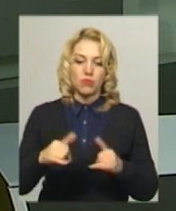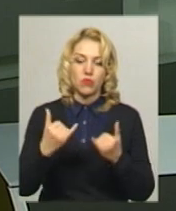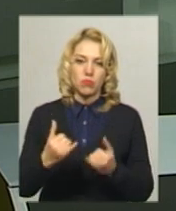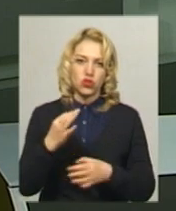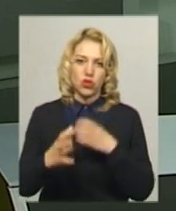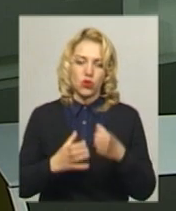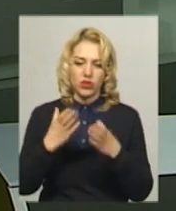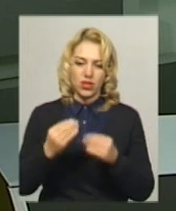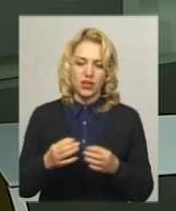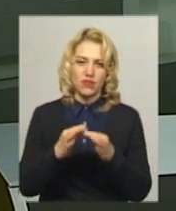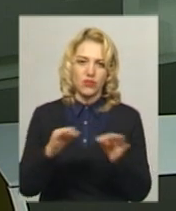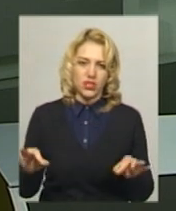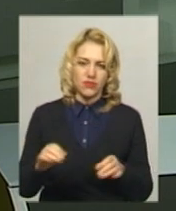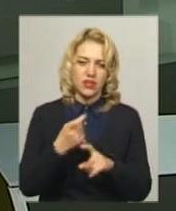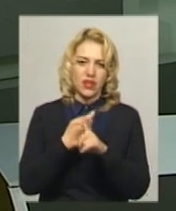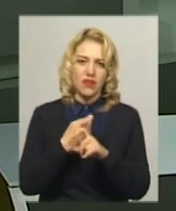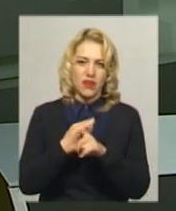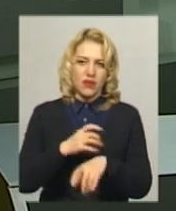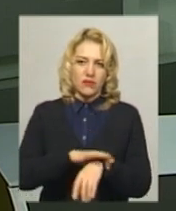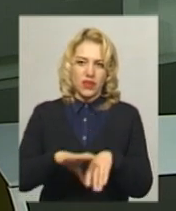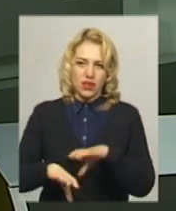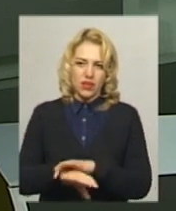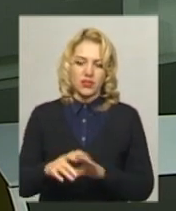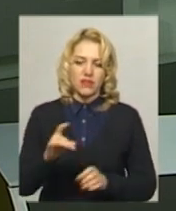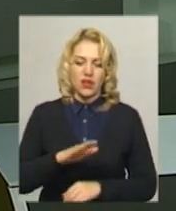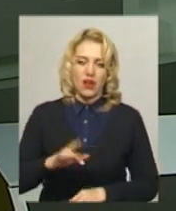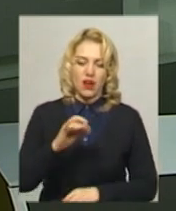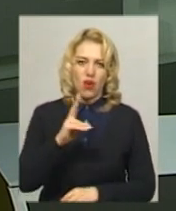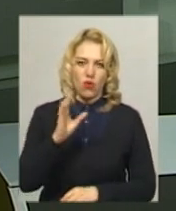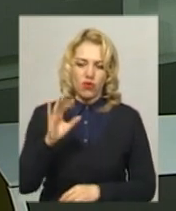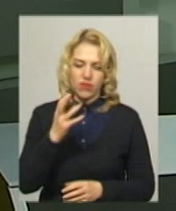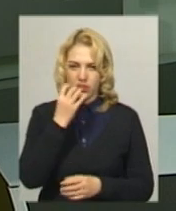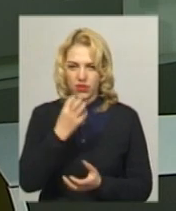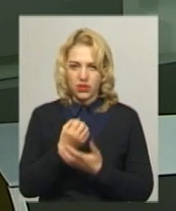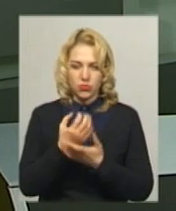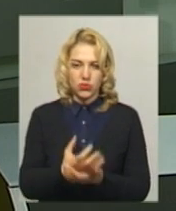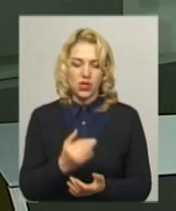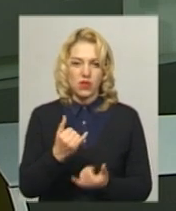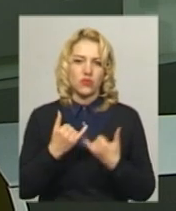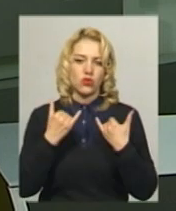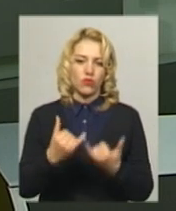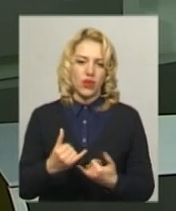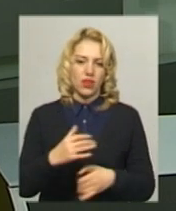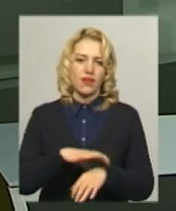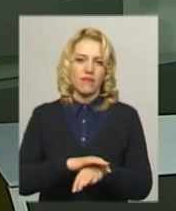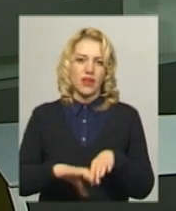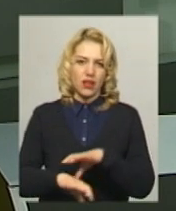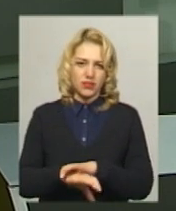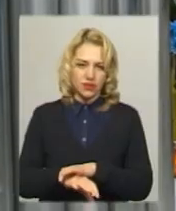концтаборів. На території військової частини мікрорайоні Ракове хмельничани поклали квіт і вшанували в'язнів концтаборів.